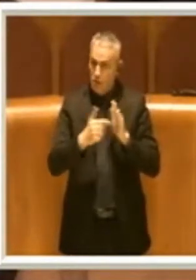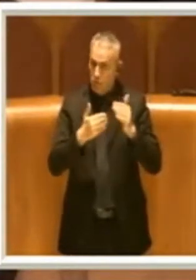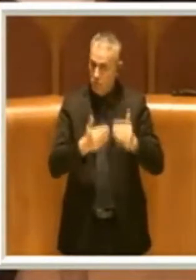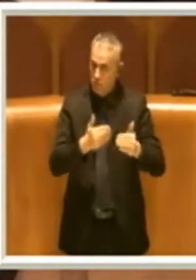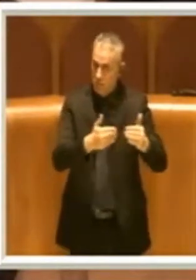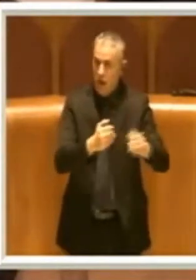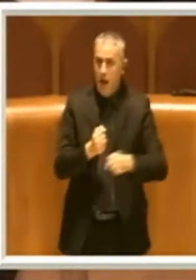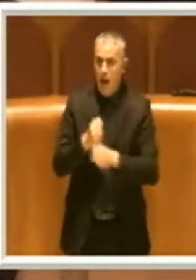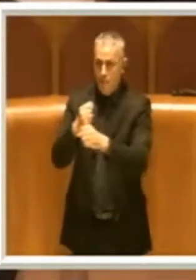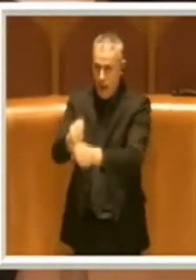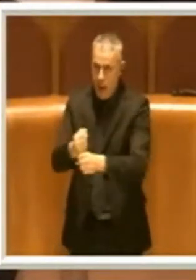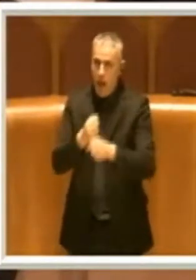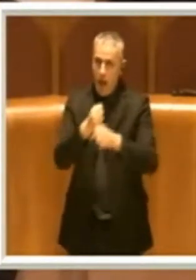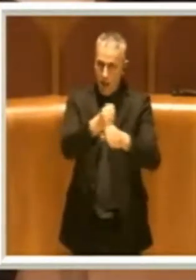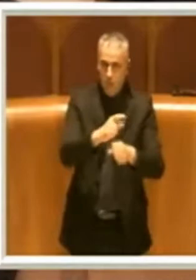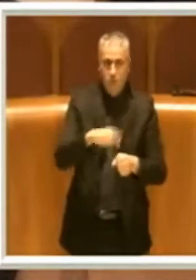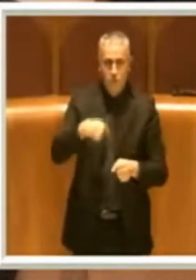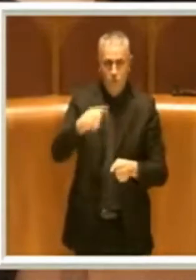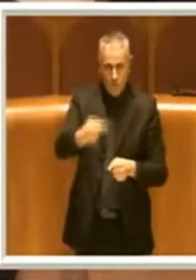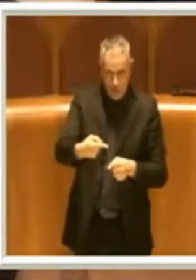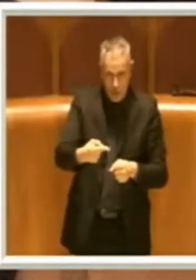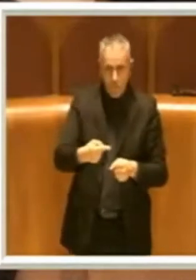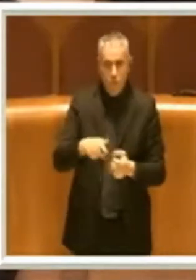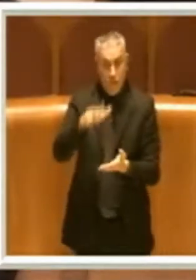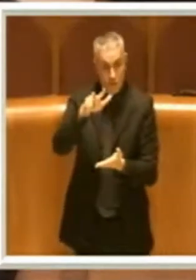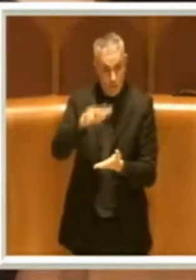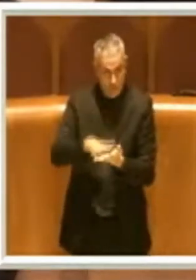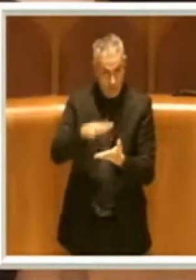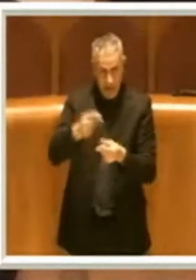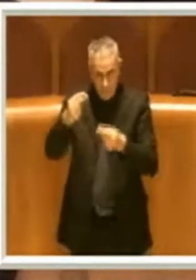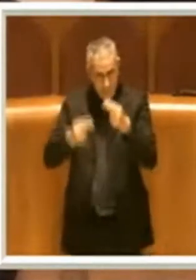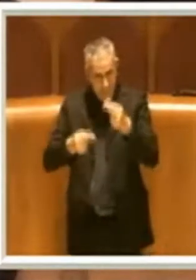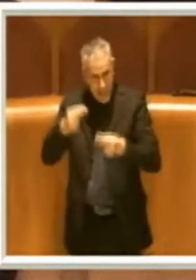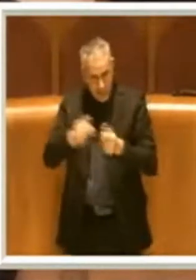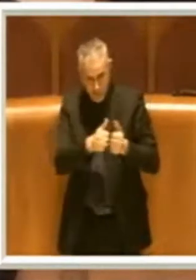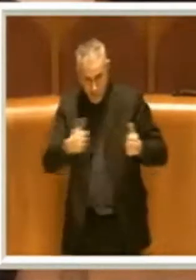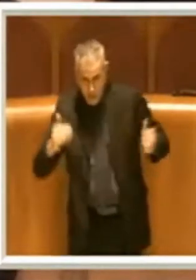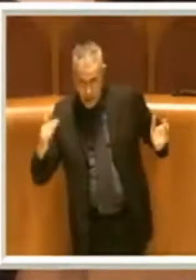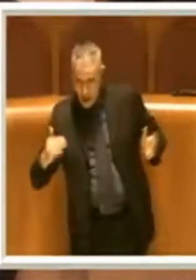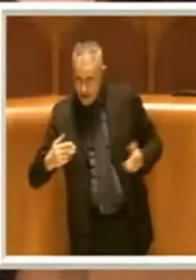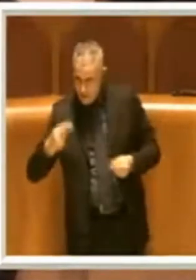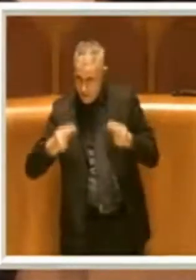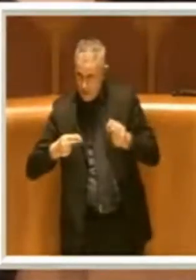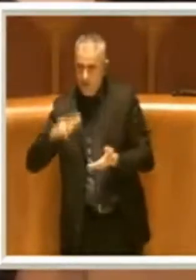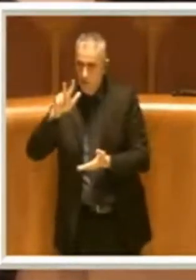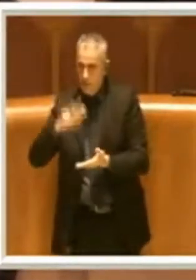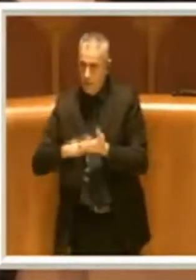e solo con l'approvazione dei bilanci in tempo che si può programmare